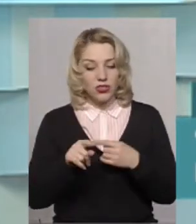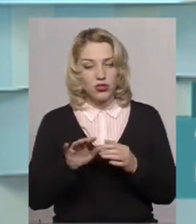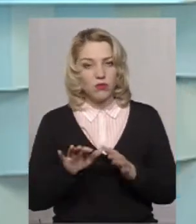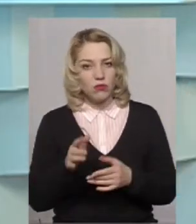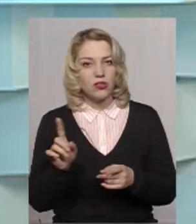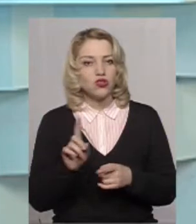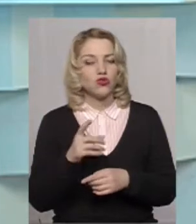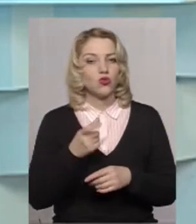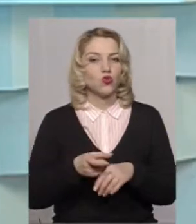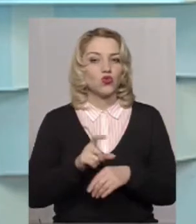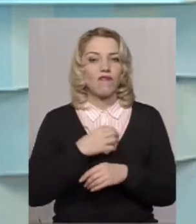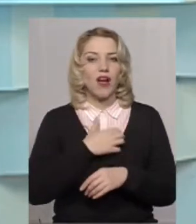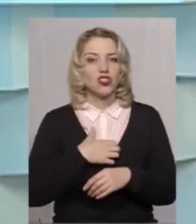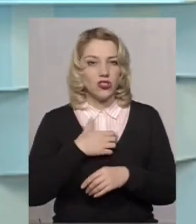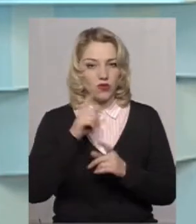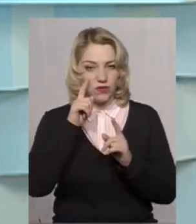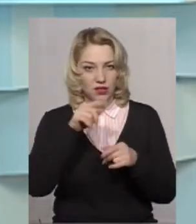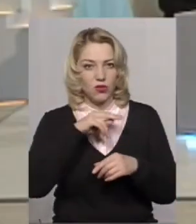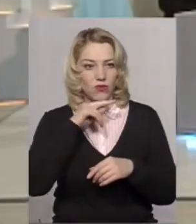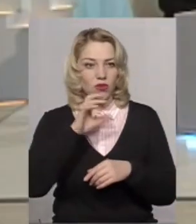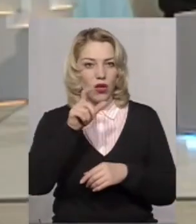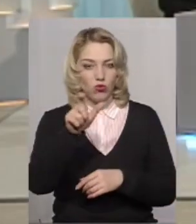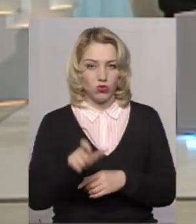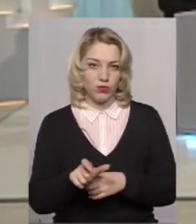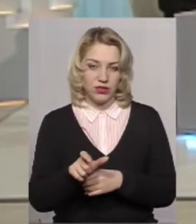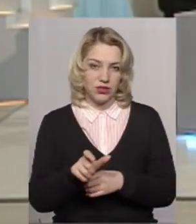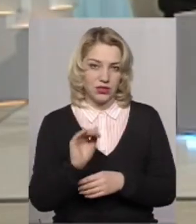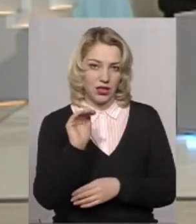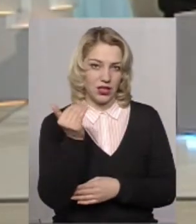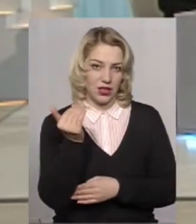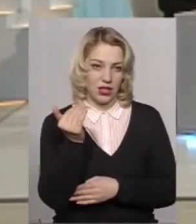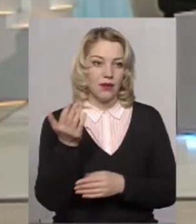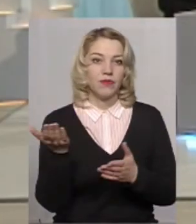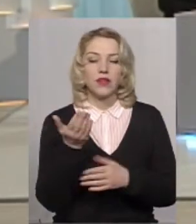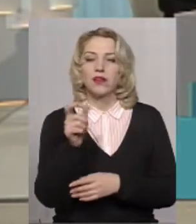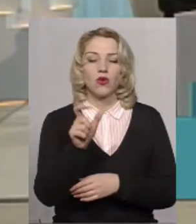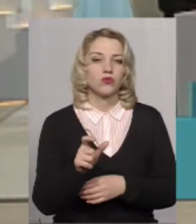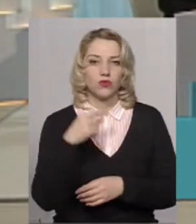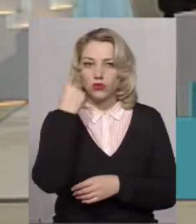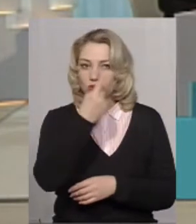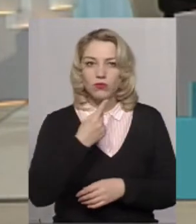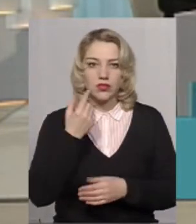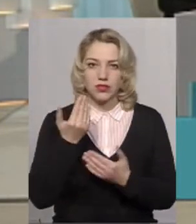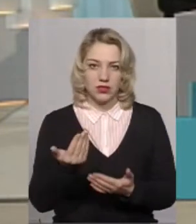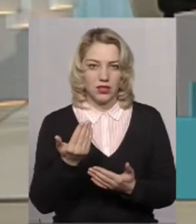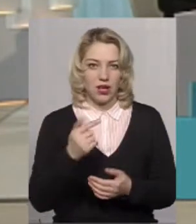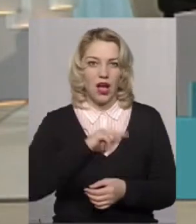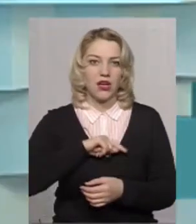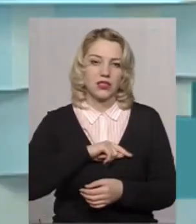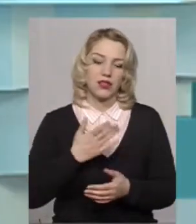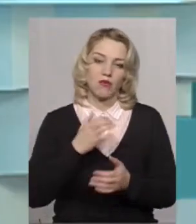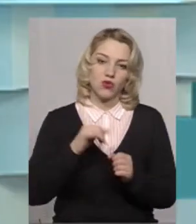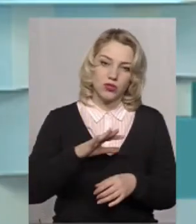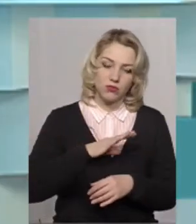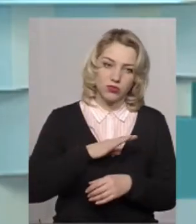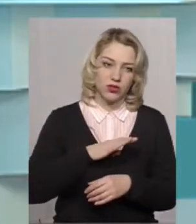важливо звертати увагу на особистість дитини, тобто яка особистість все-таки може бути схильна,